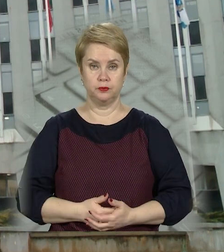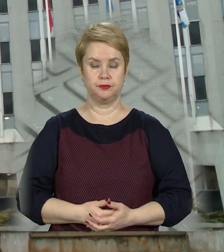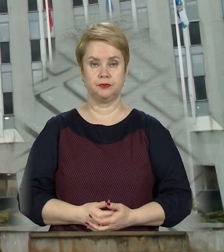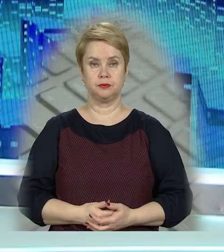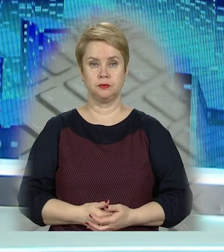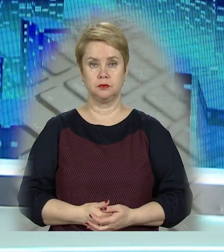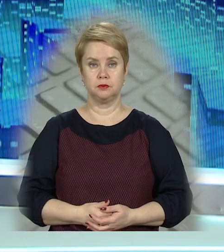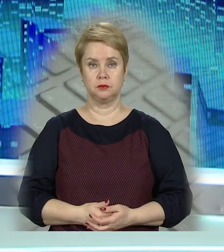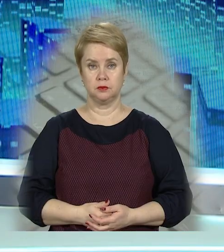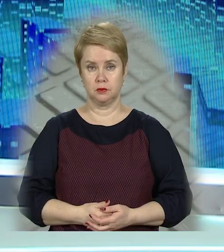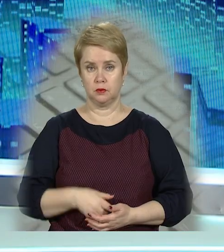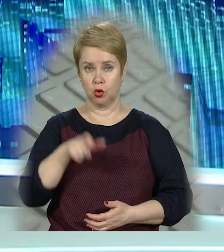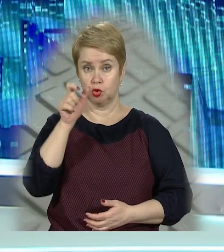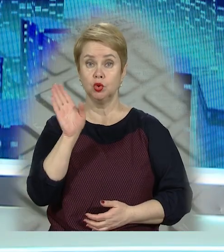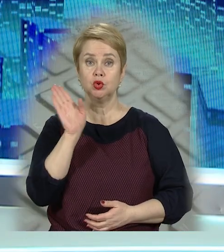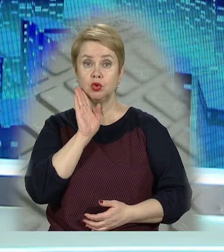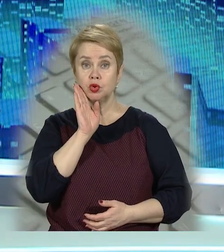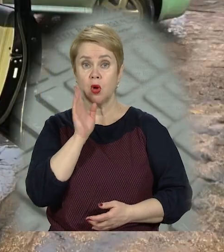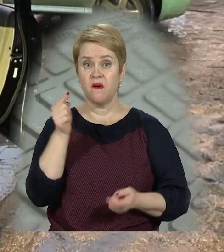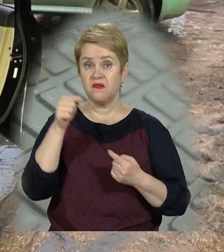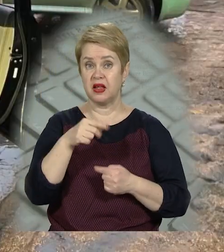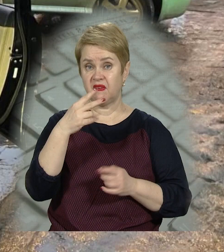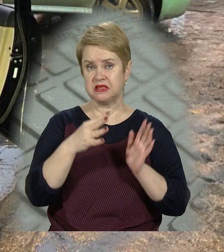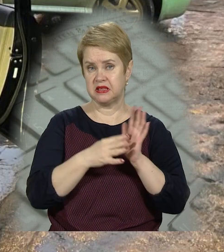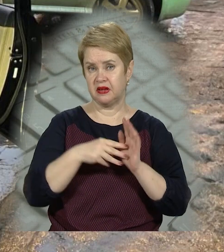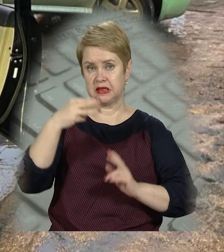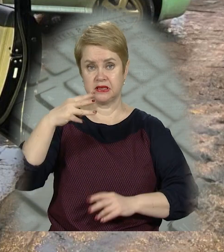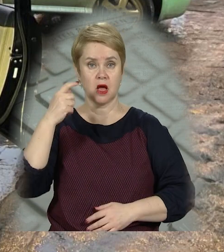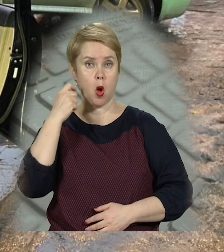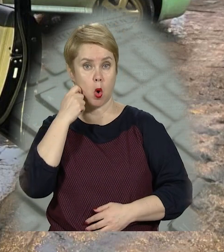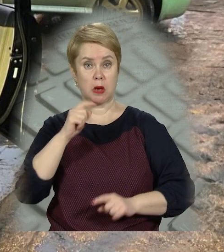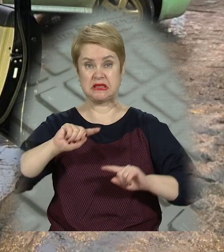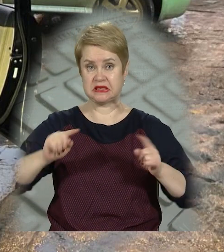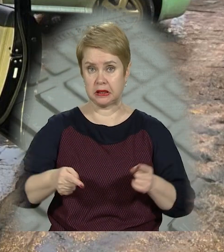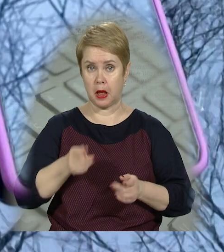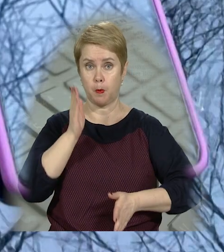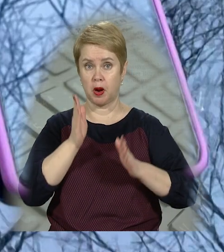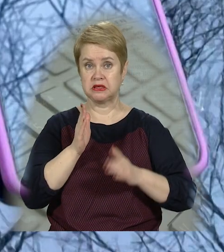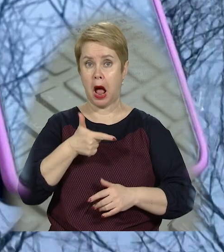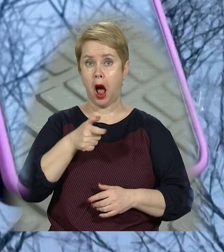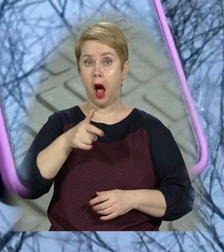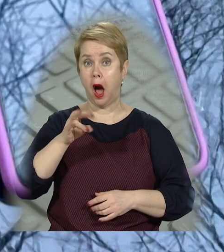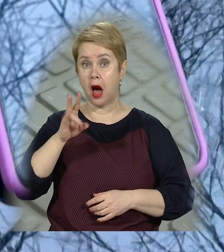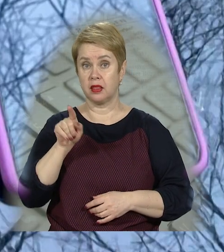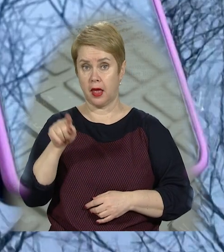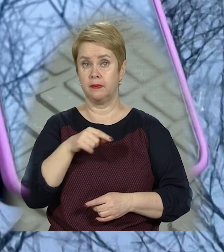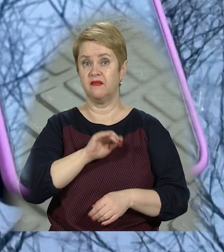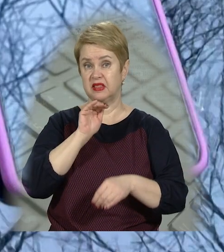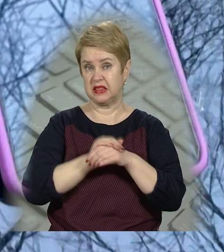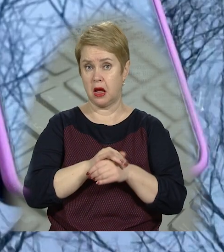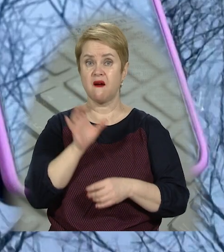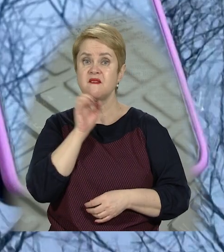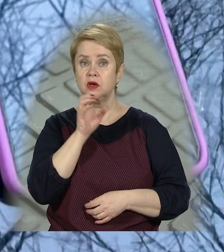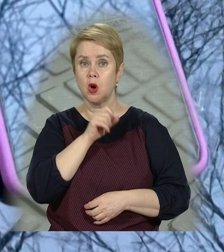каналу. Чоловіка та жінку відповідно 29 та 30 років затримали на проспекті Гагаріна. Їм інкримінують